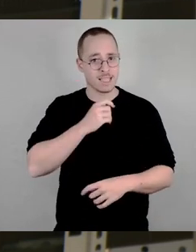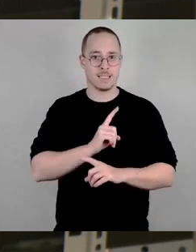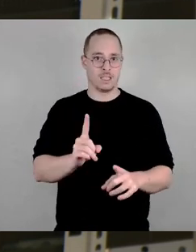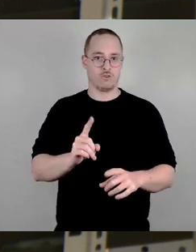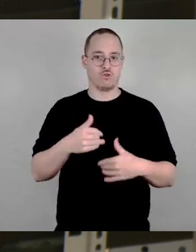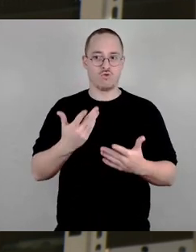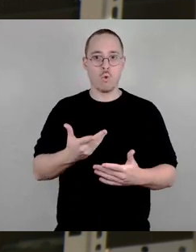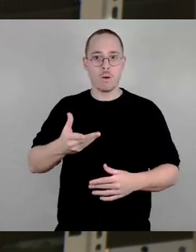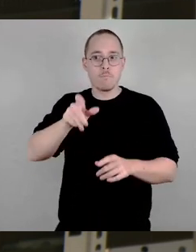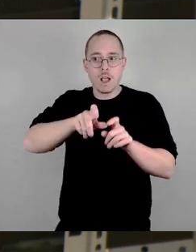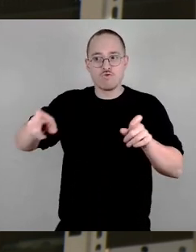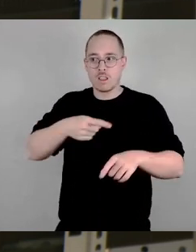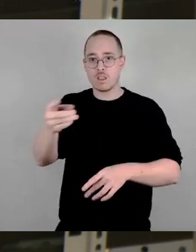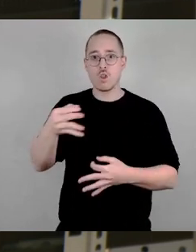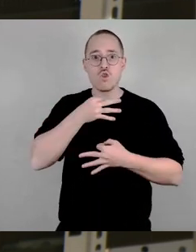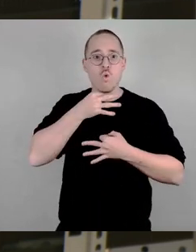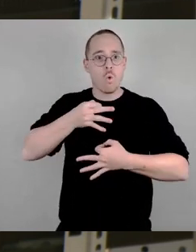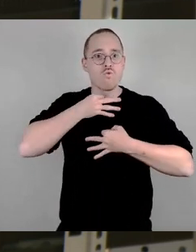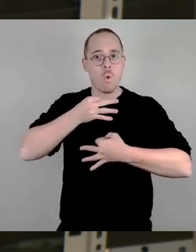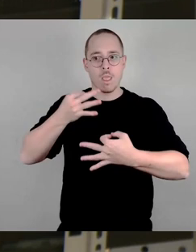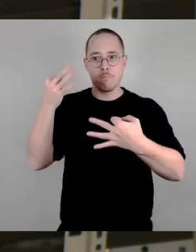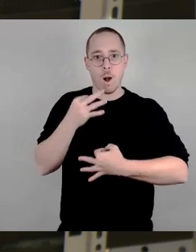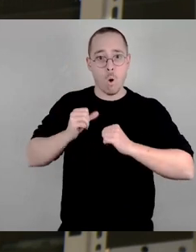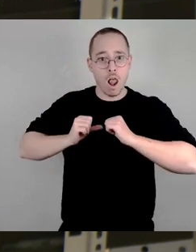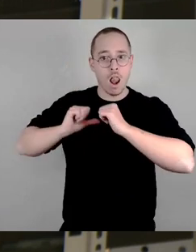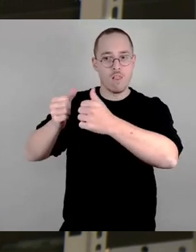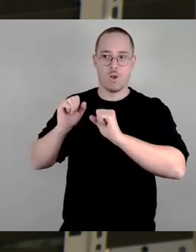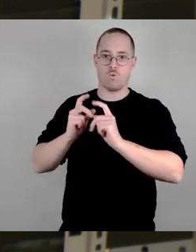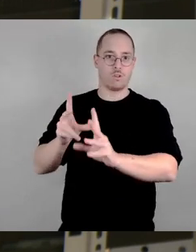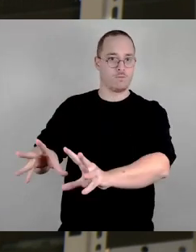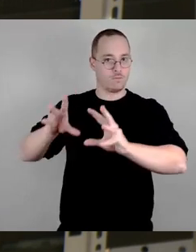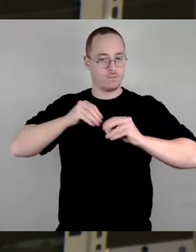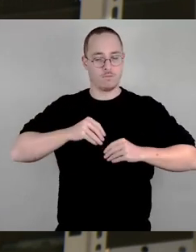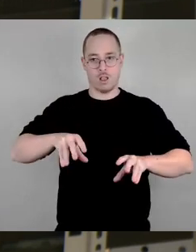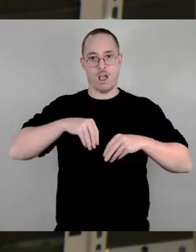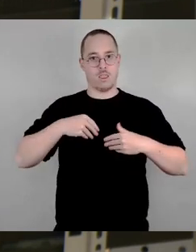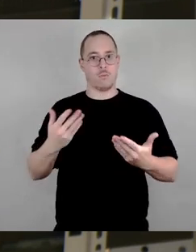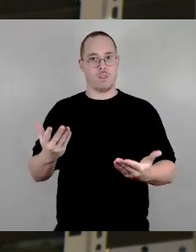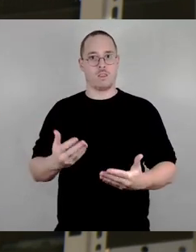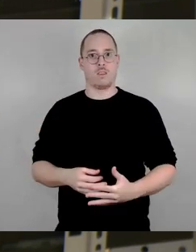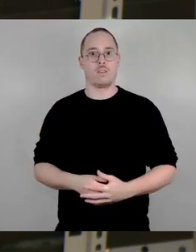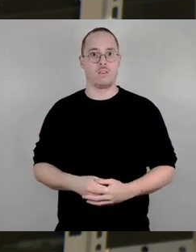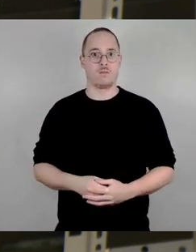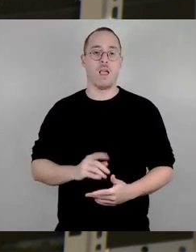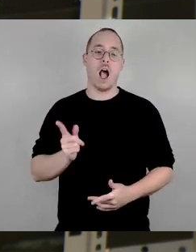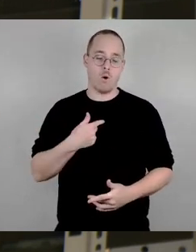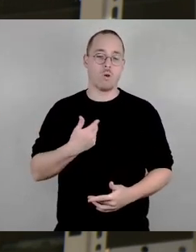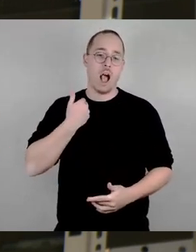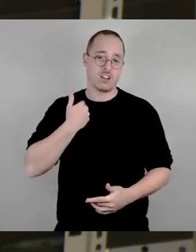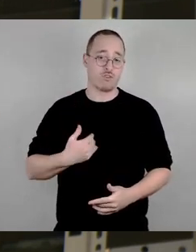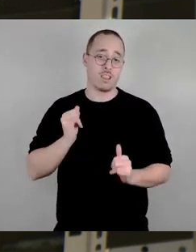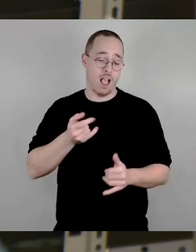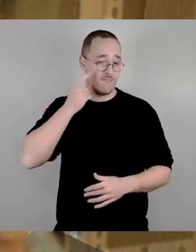gemeinsam mit anderen Städten für Menschenwürde und Nächstenliebe kämpfen, auch wenn es anstrengend ist. Dankeschön.